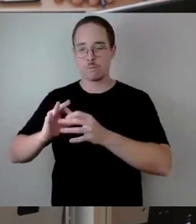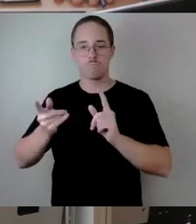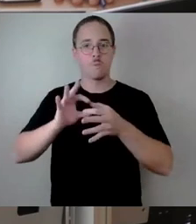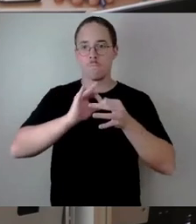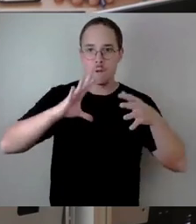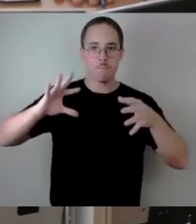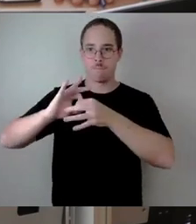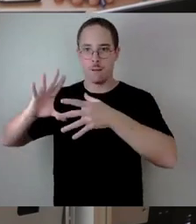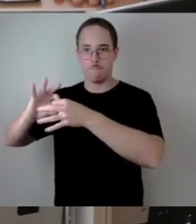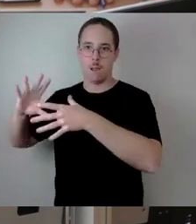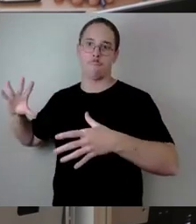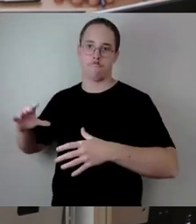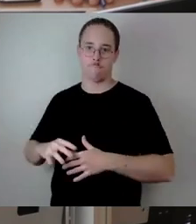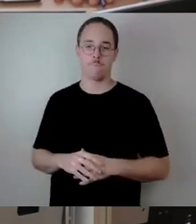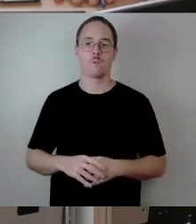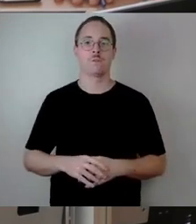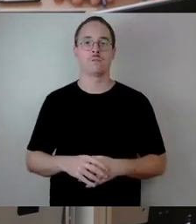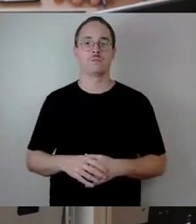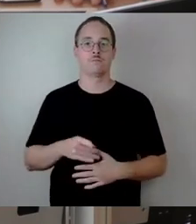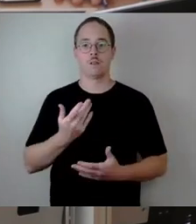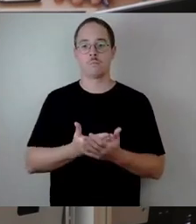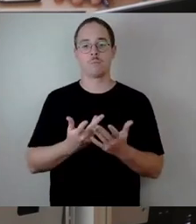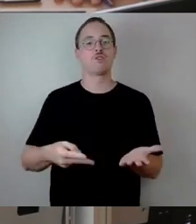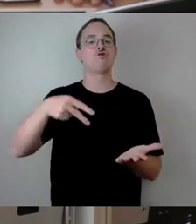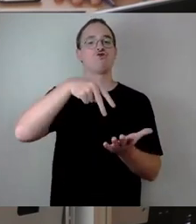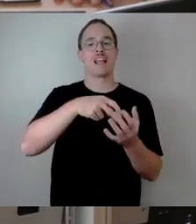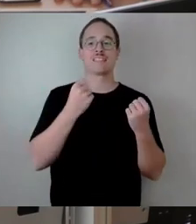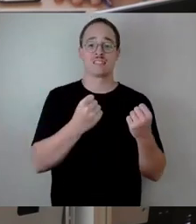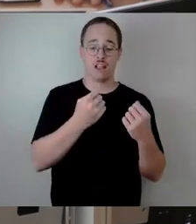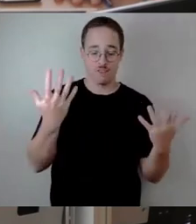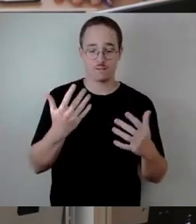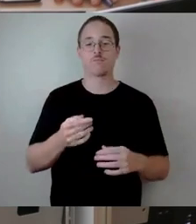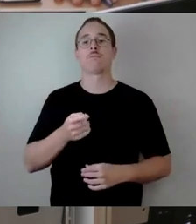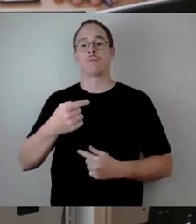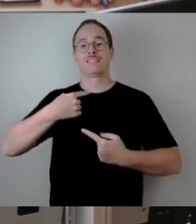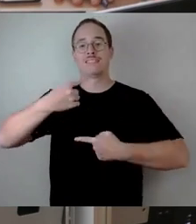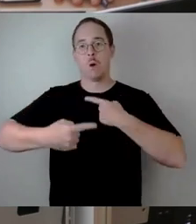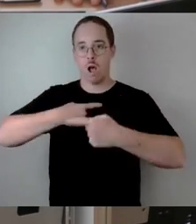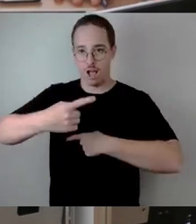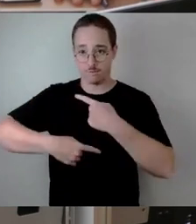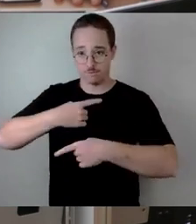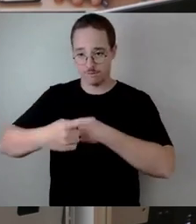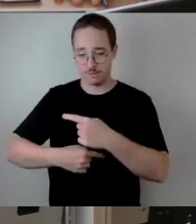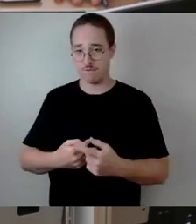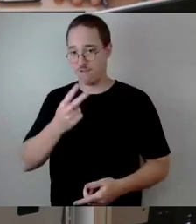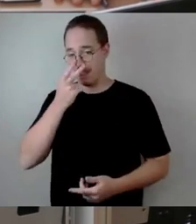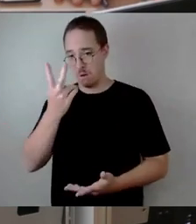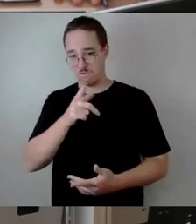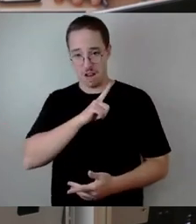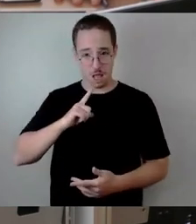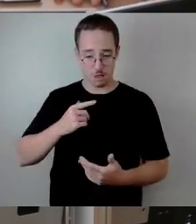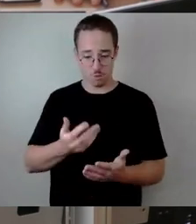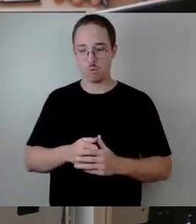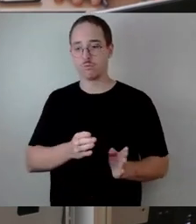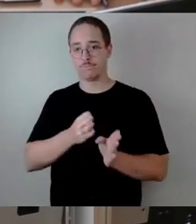eines Bauwerkes, einmal die Dauerhaftigkeit eines Bauwerkes und einmal die Verkehrssicherheit. Und alle diese Punkte fließen in diese